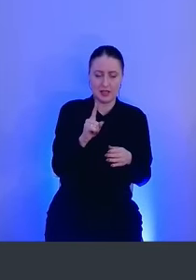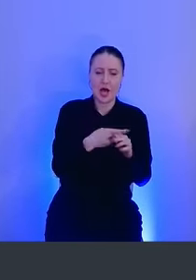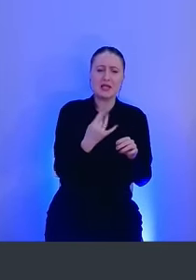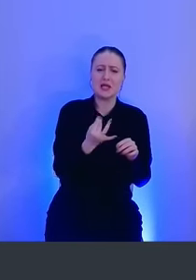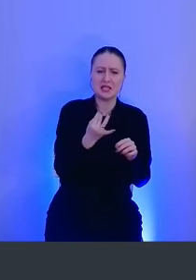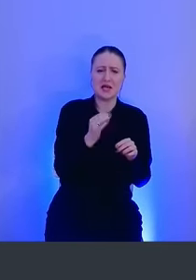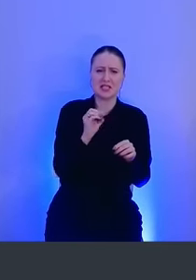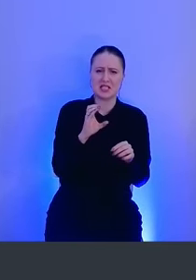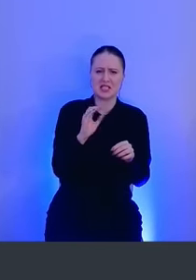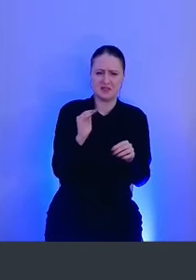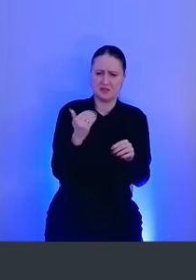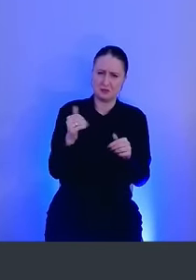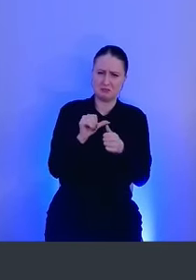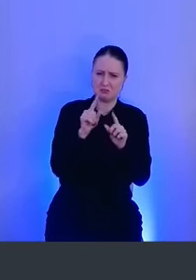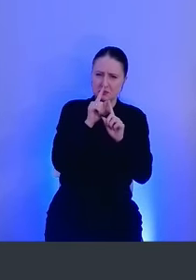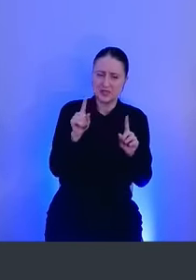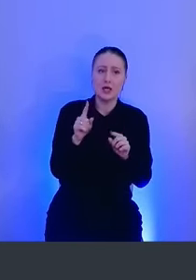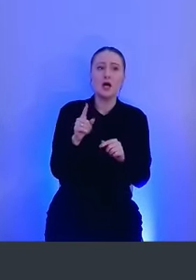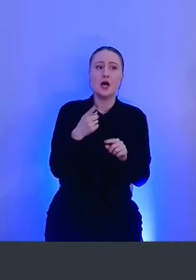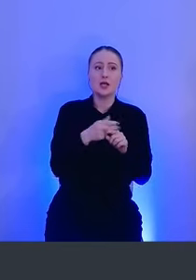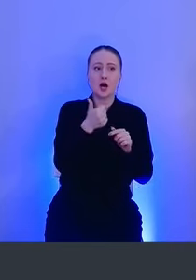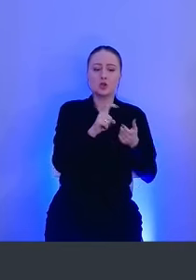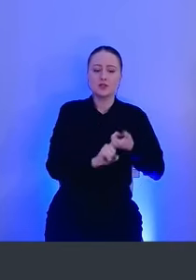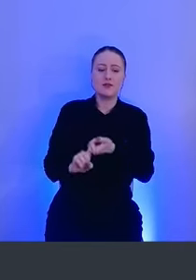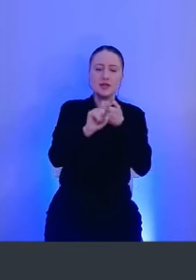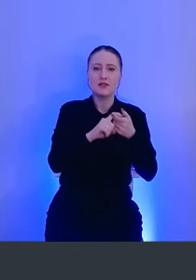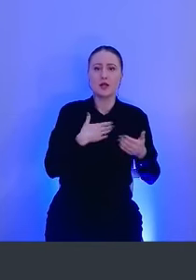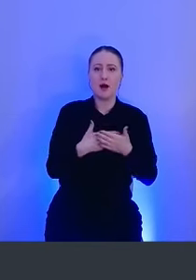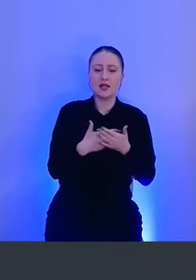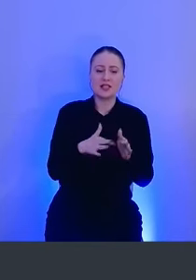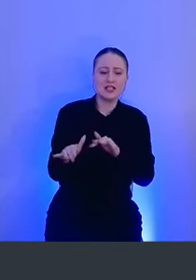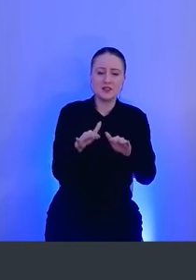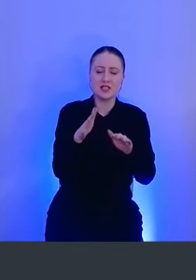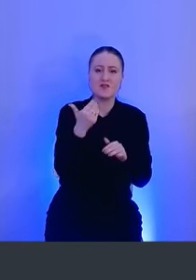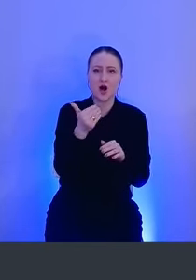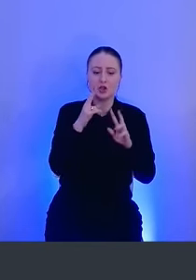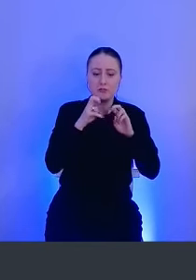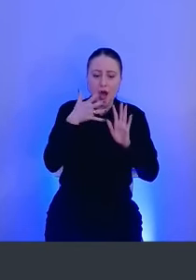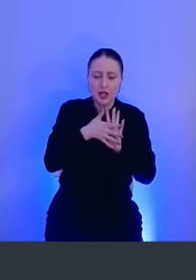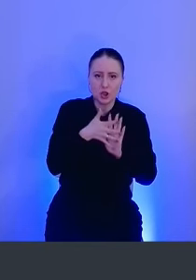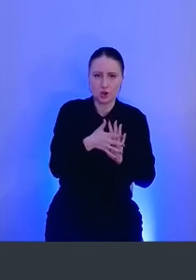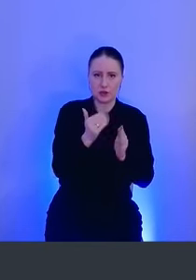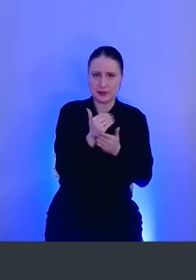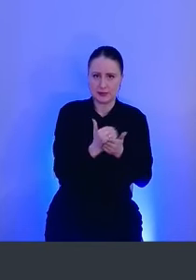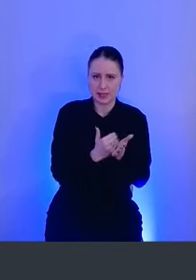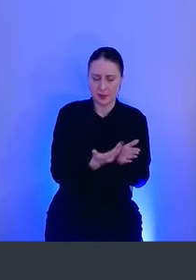фишка ESF, которая позволяет очень хорошо связывать какую-то активность в вашей аналитической системе. То есть